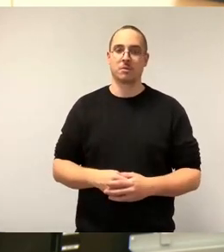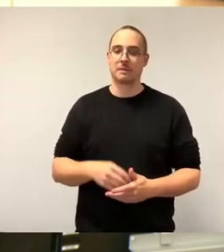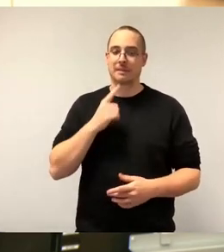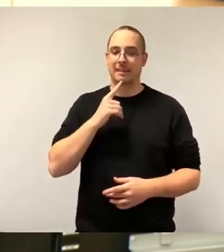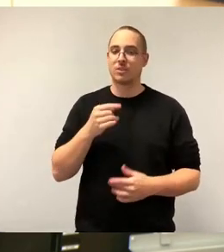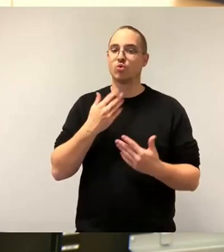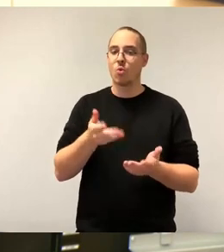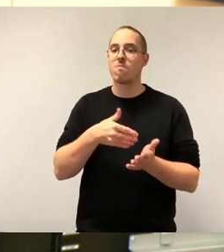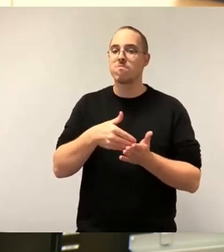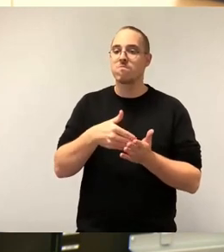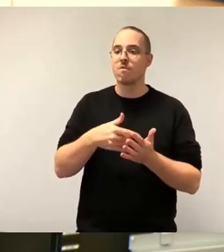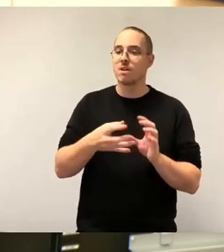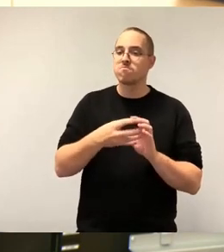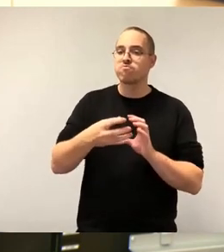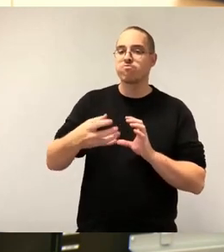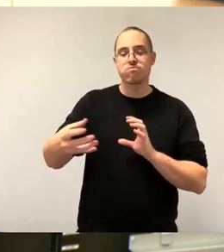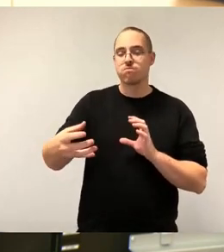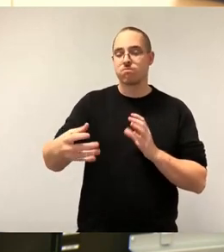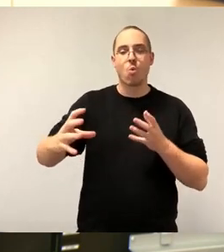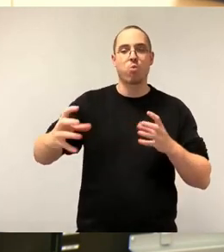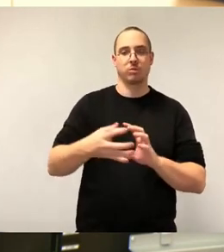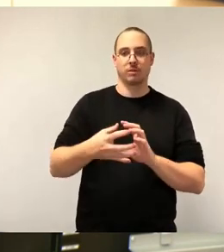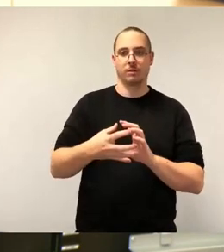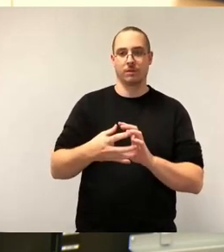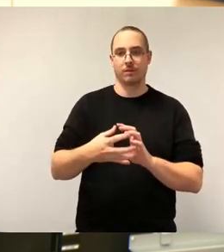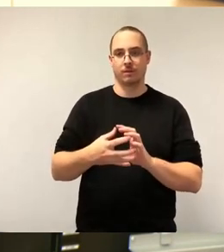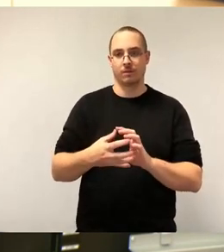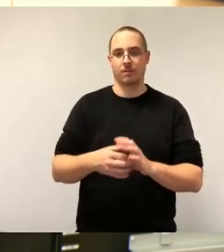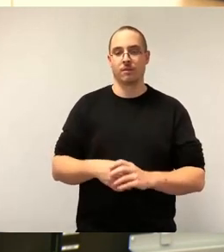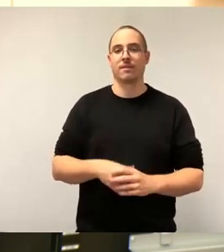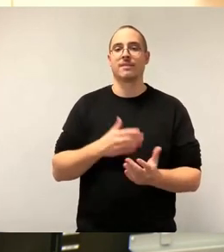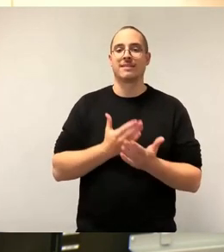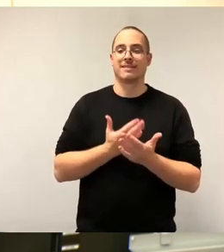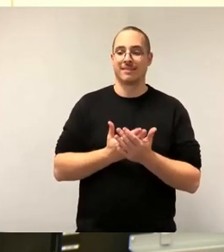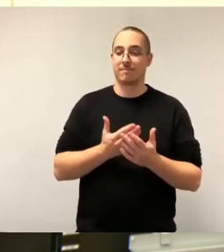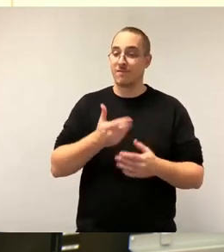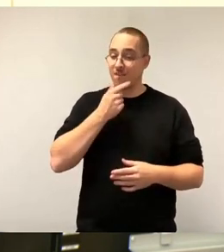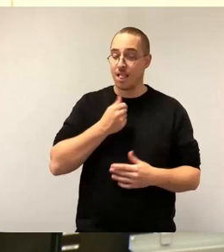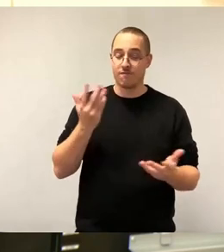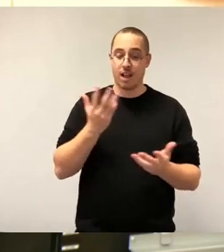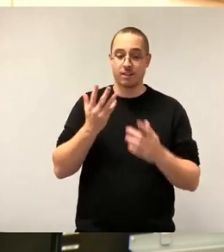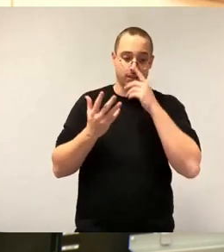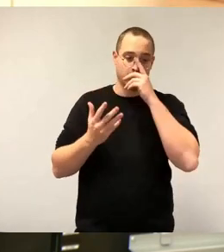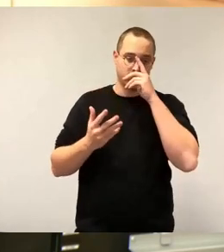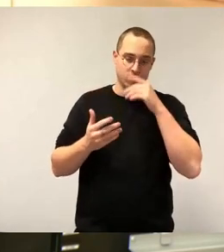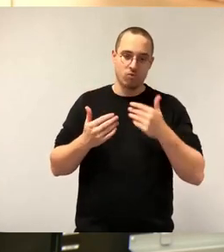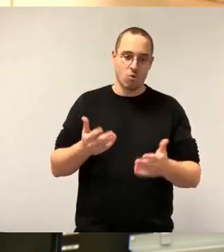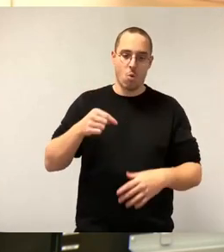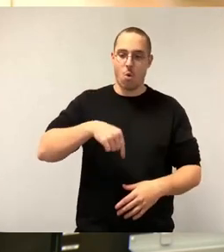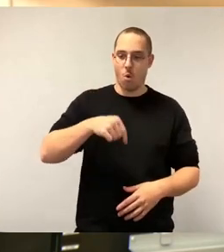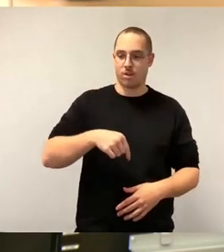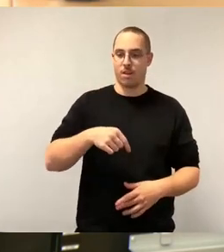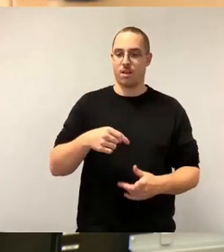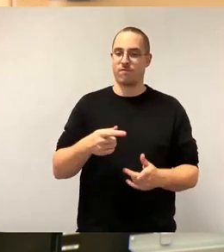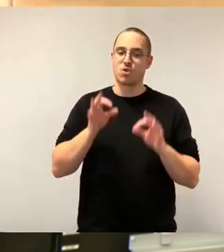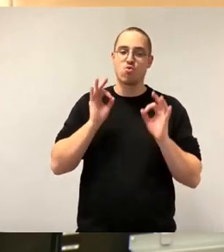Der Zeitpunkt heute ist trotz allgemeiner wirtschaftlicher Unwägbarkeiten also durchaus geeignet, gute Konditionen für